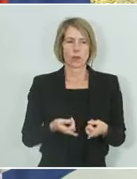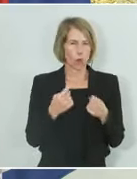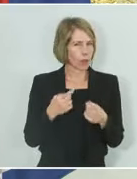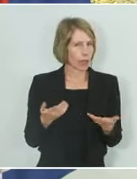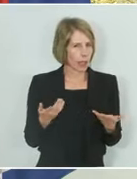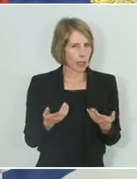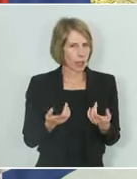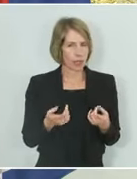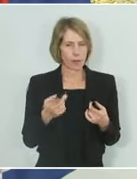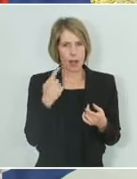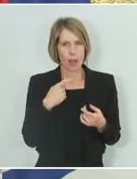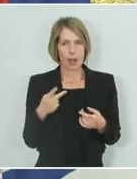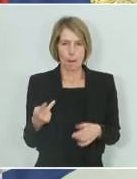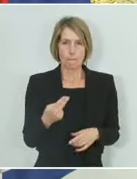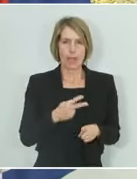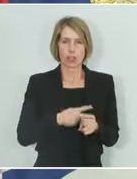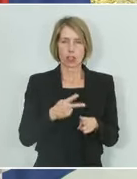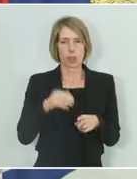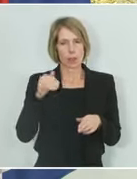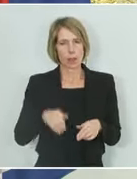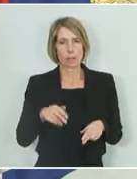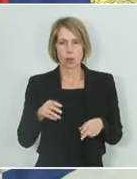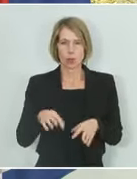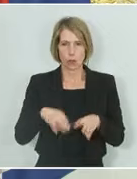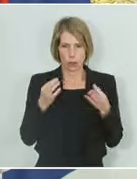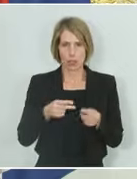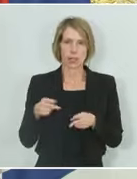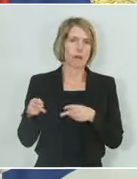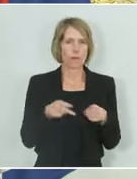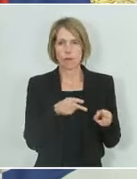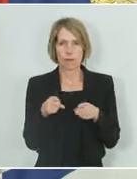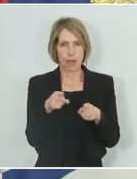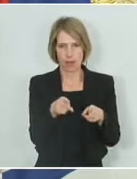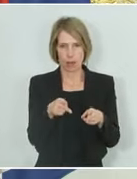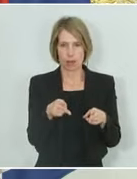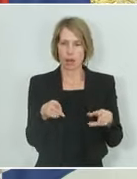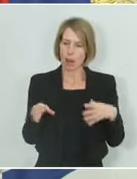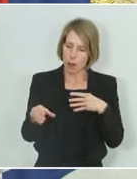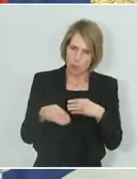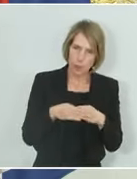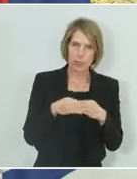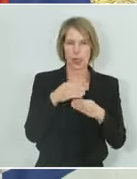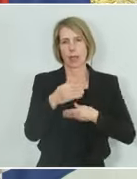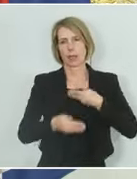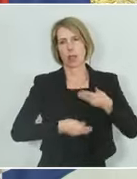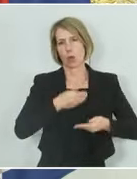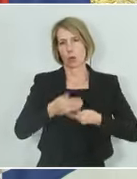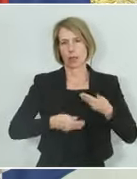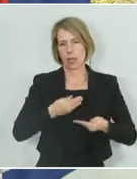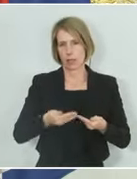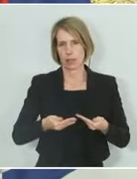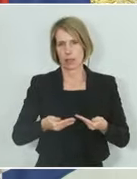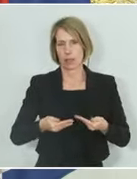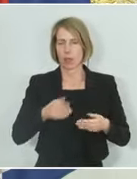beide Staaten den Weg finden müssen, so miteinander umzugehen, dass eine friedliche und auch vor